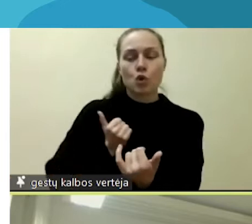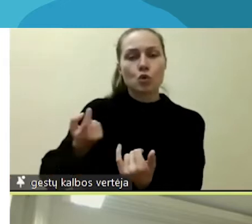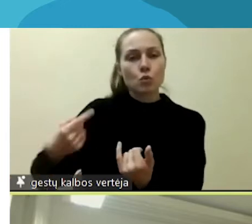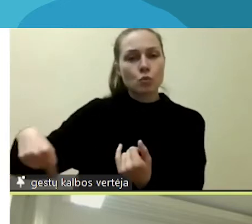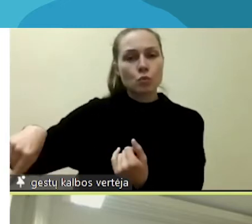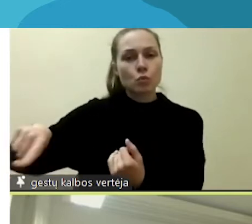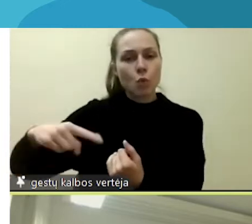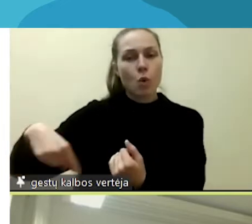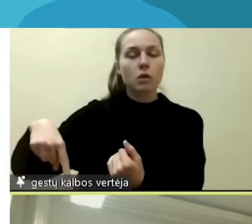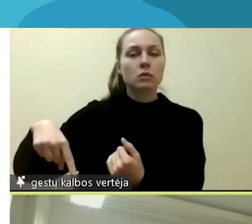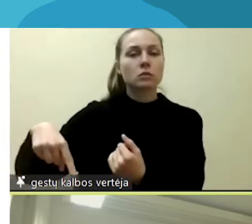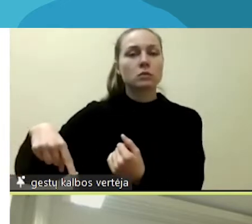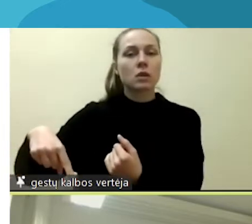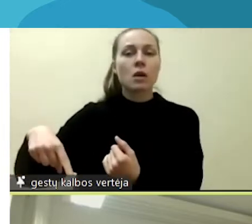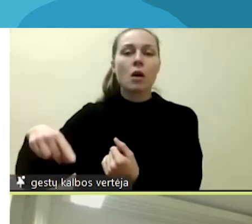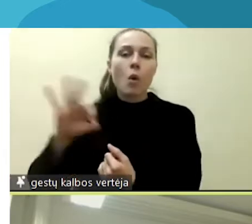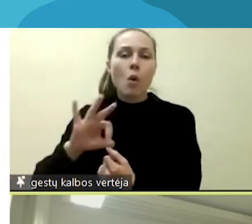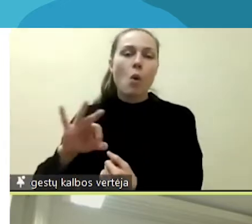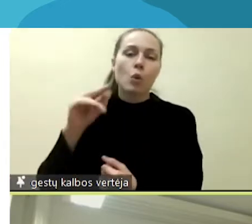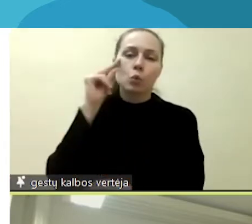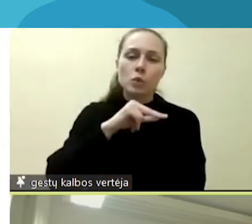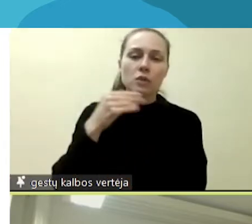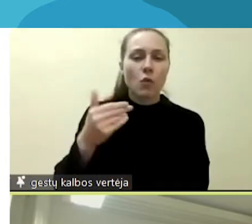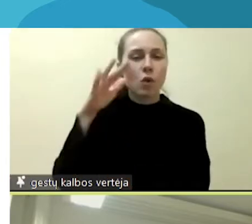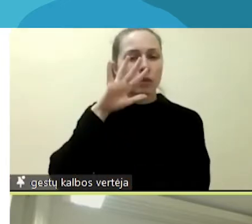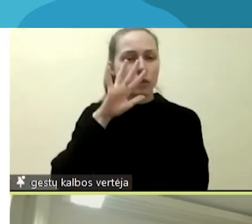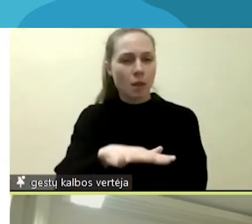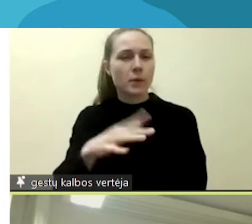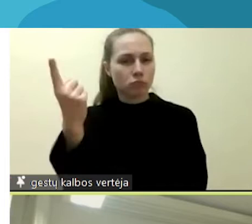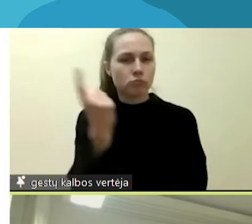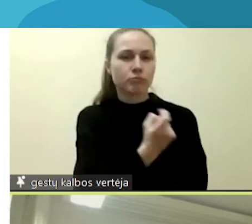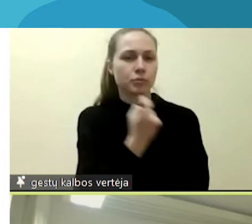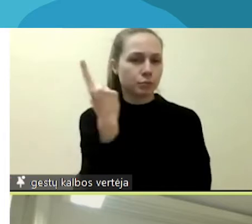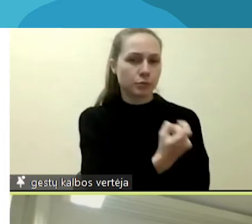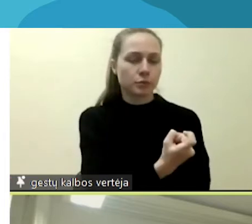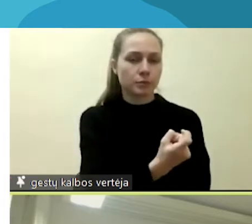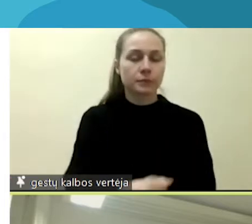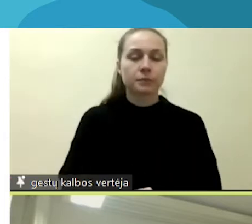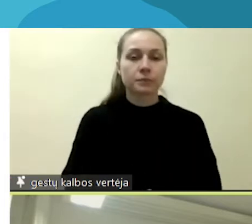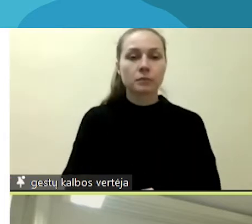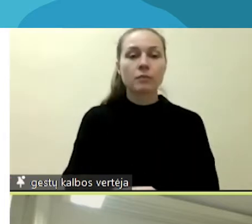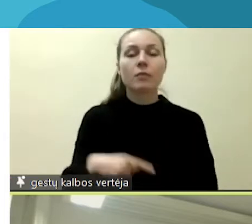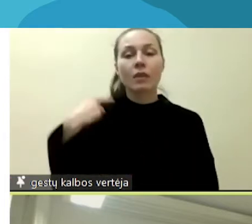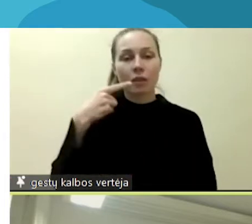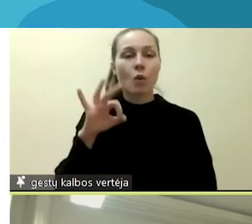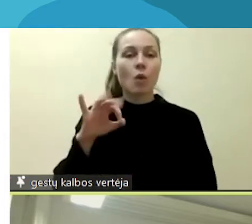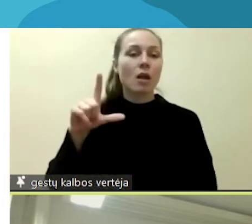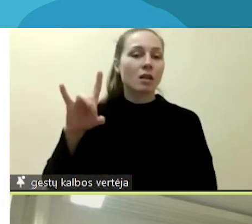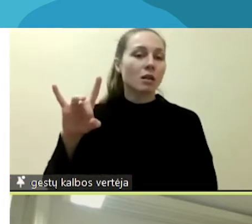apie neapykantos nusikaltimus. Pirmiausia, mes kalbame apie LGBT